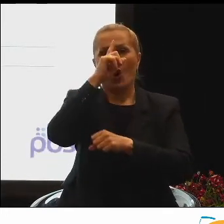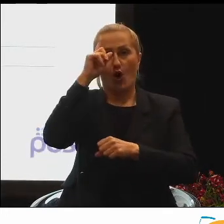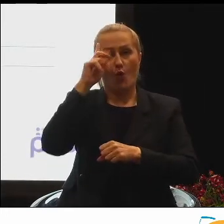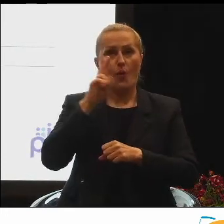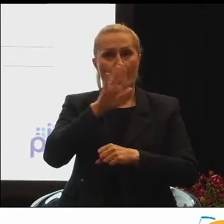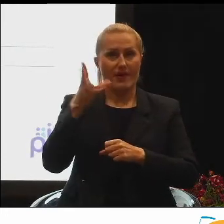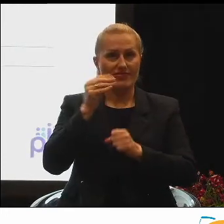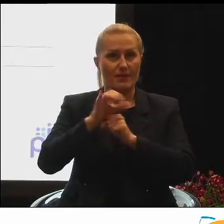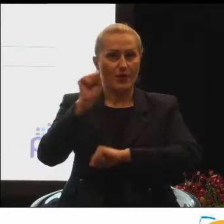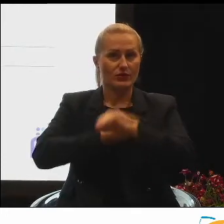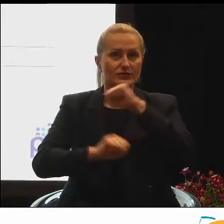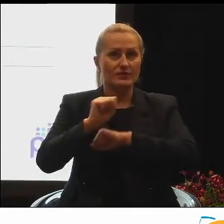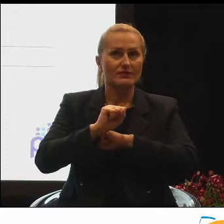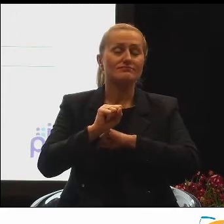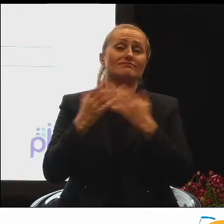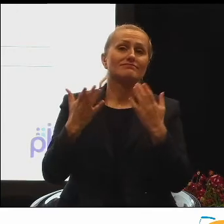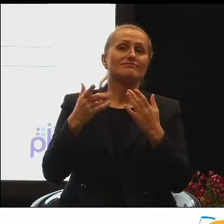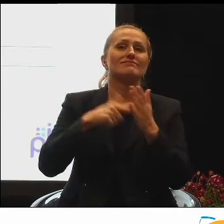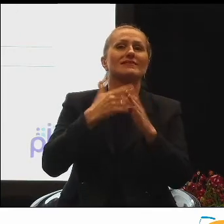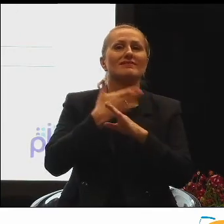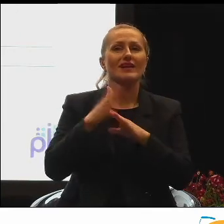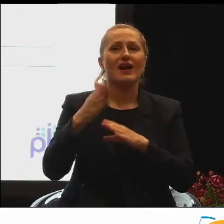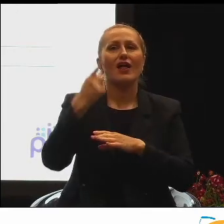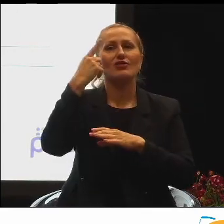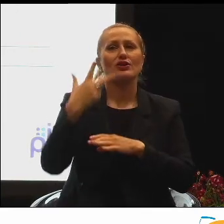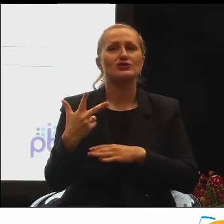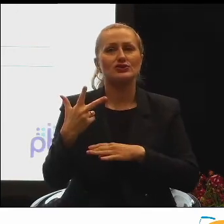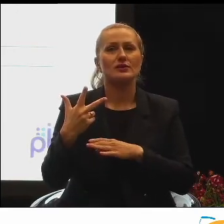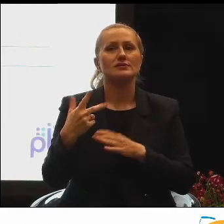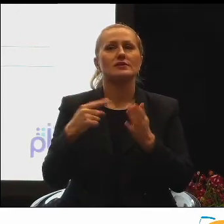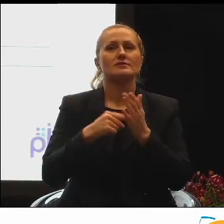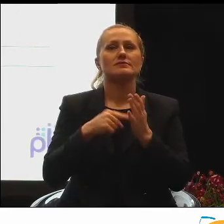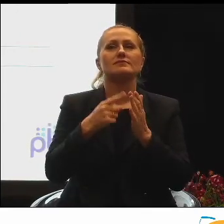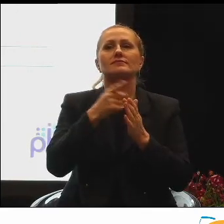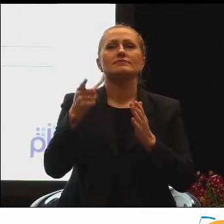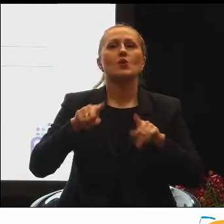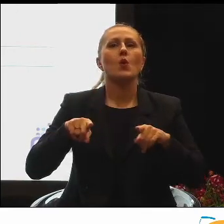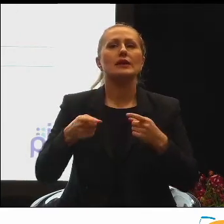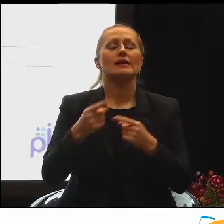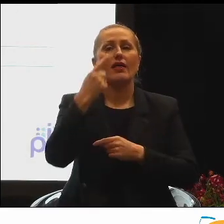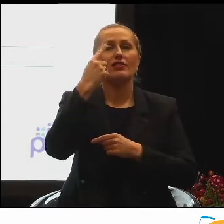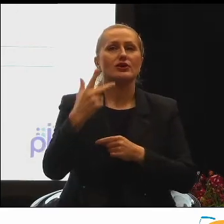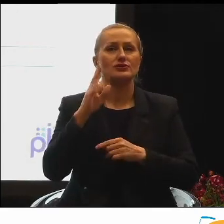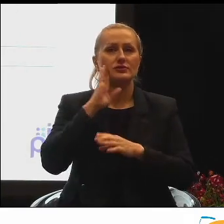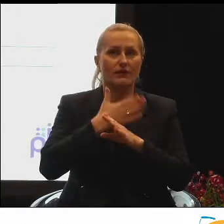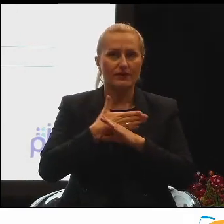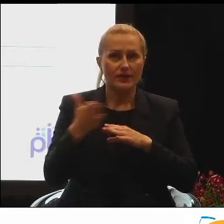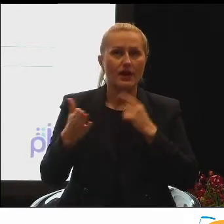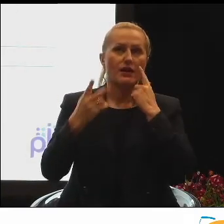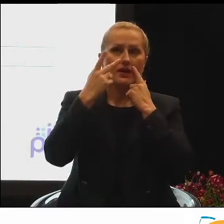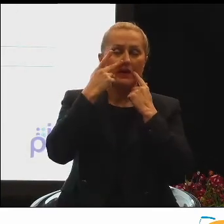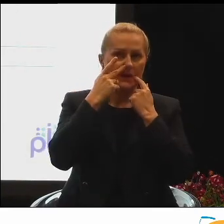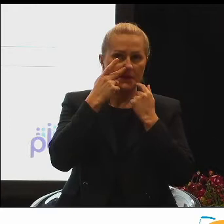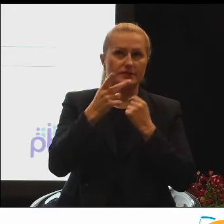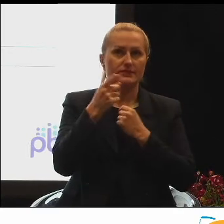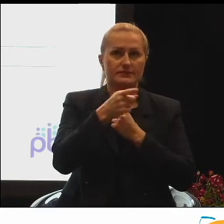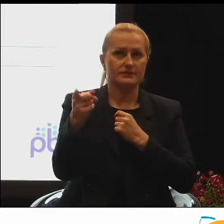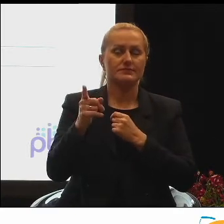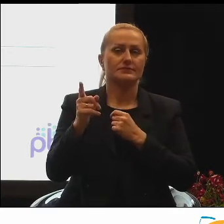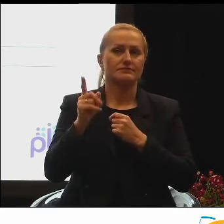Wciąż, no można powiedzieć, jedna trzecia tych organizacji pozytywnie tutaj